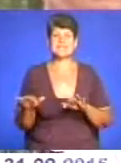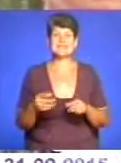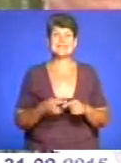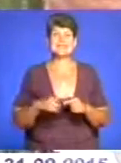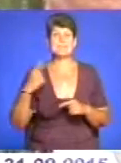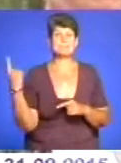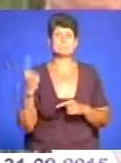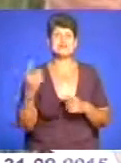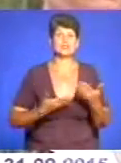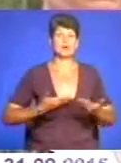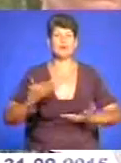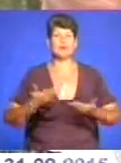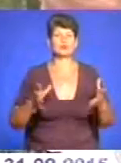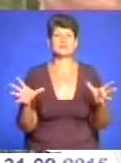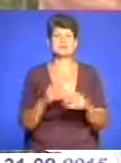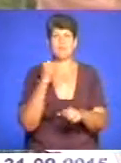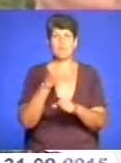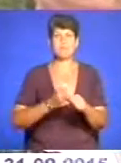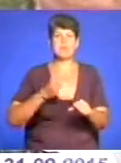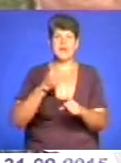перші кроки до співпраці